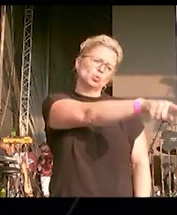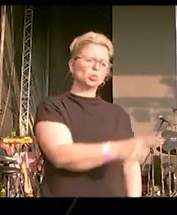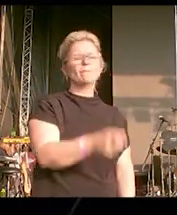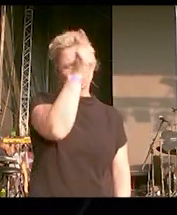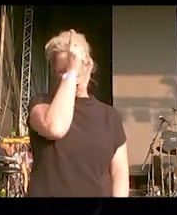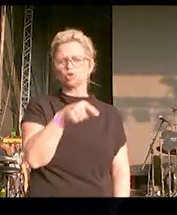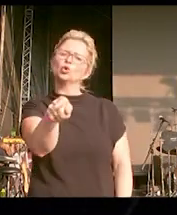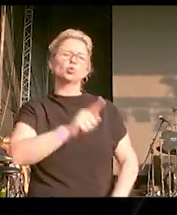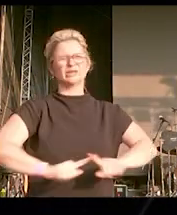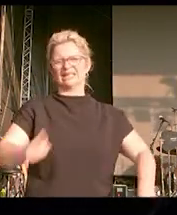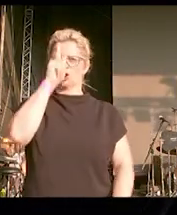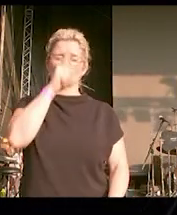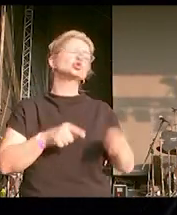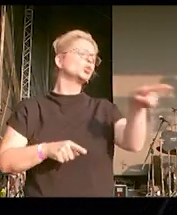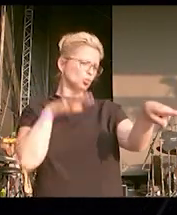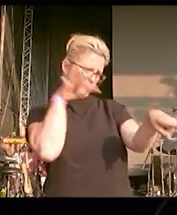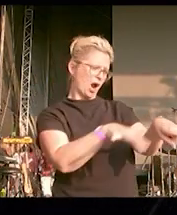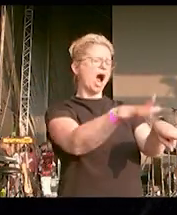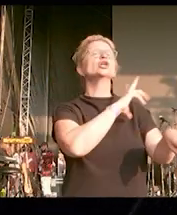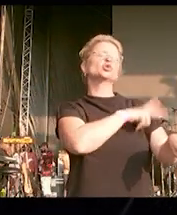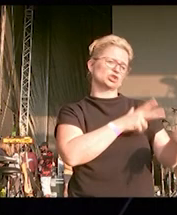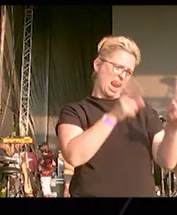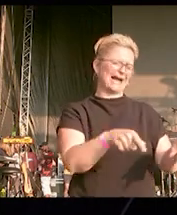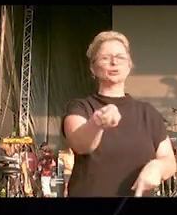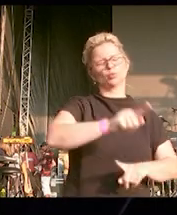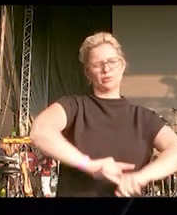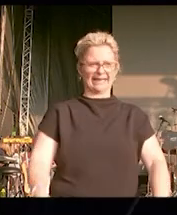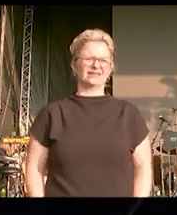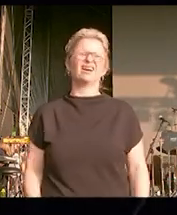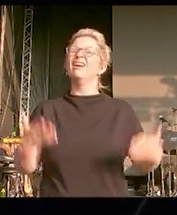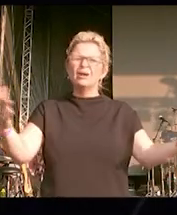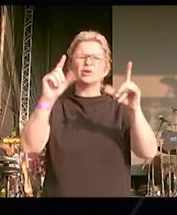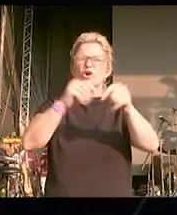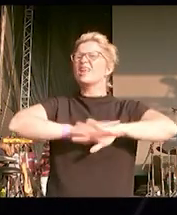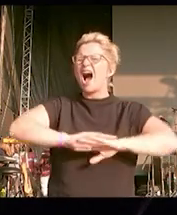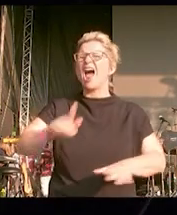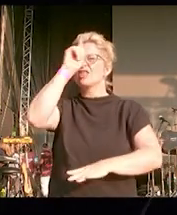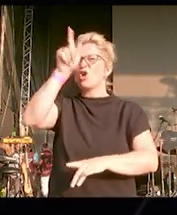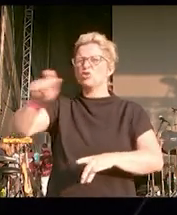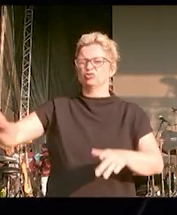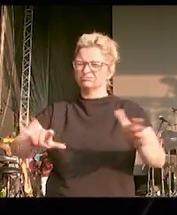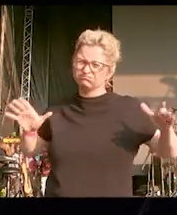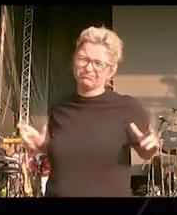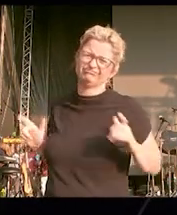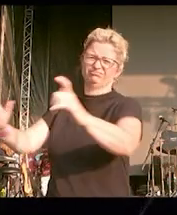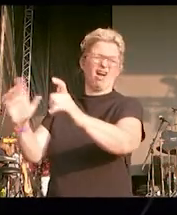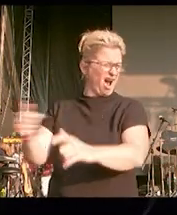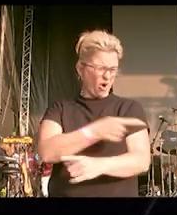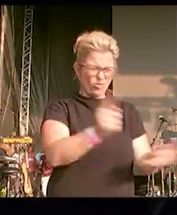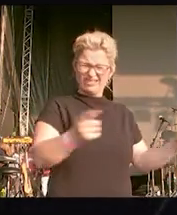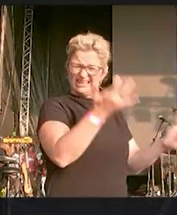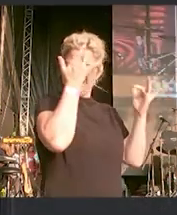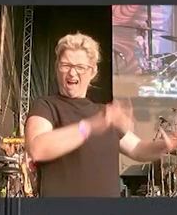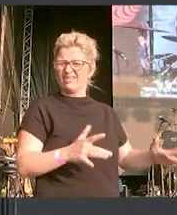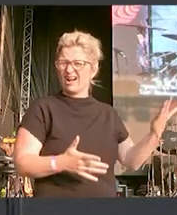und Anspruch auf soziale Rechte hat. Das schließt alle Deutschen aus, die von ihnen so nicht anerkannt werden.